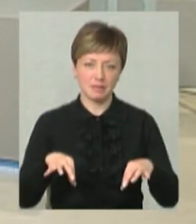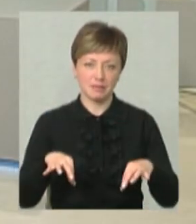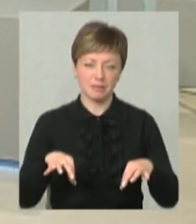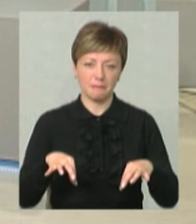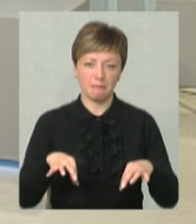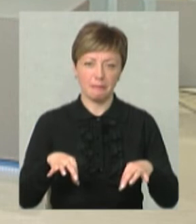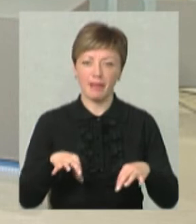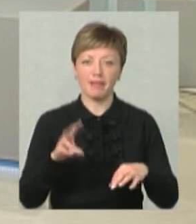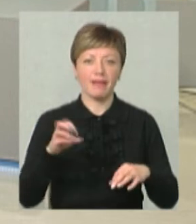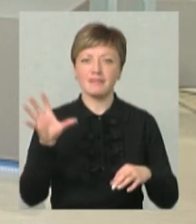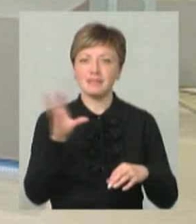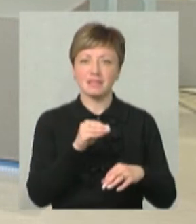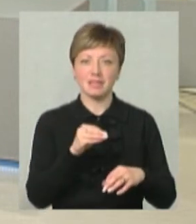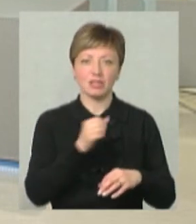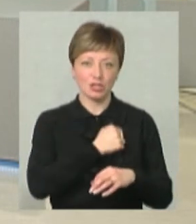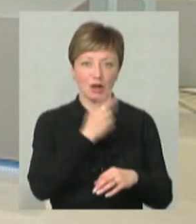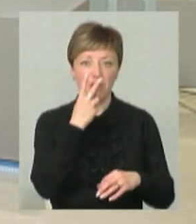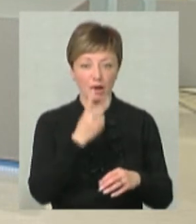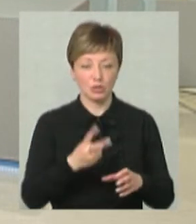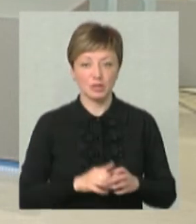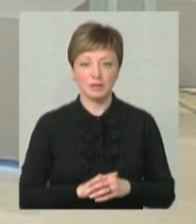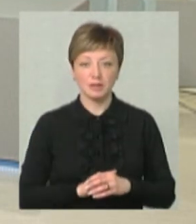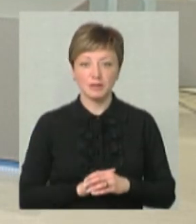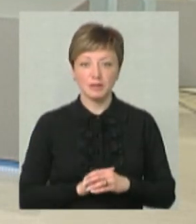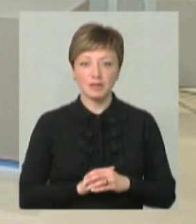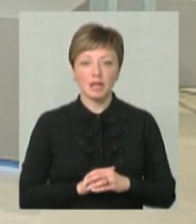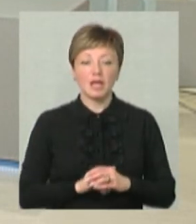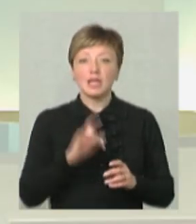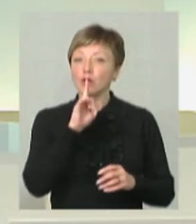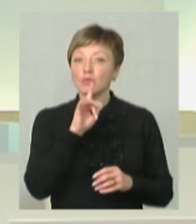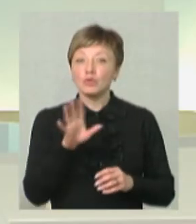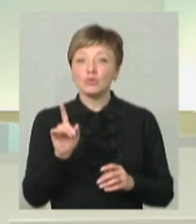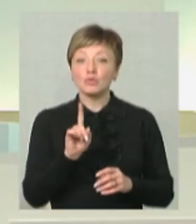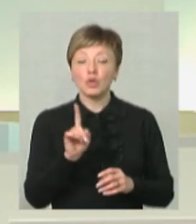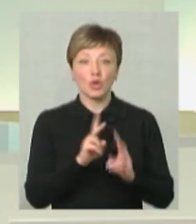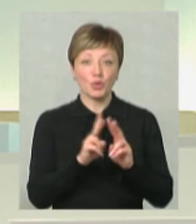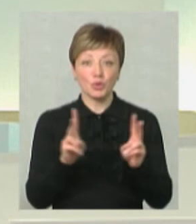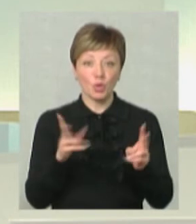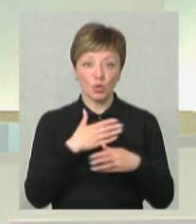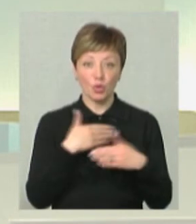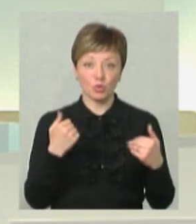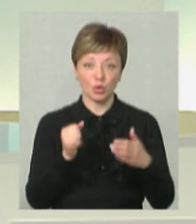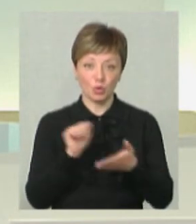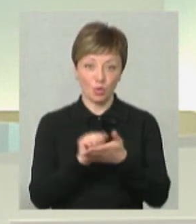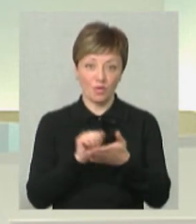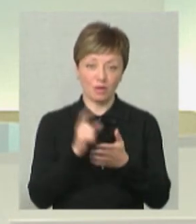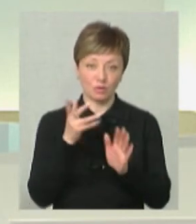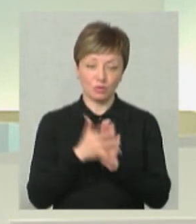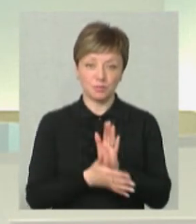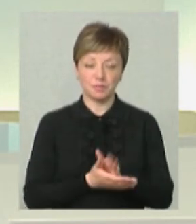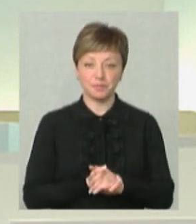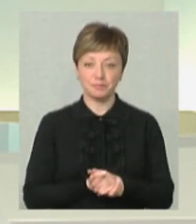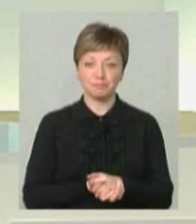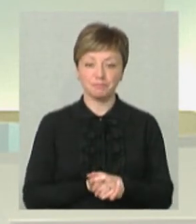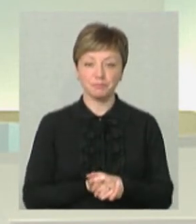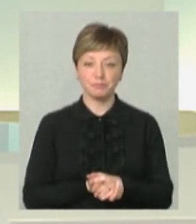і не всі його, на жаль, бачать. І не будуть, тому що його ніхто не хоче друкувати, розумієте? Ну, так.